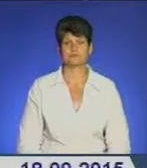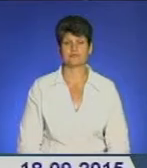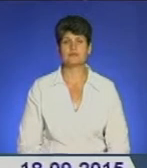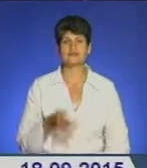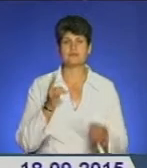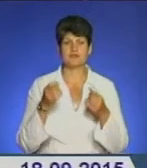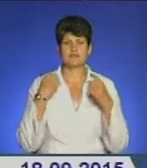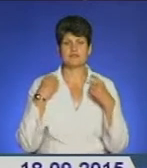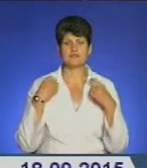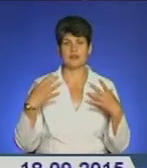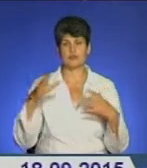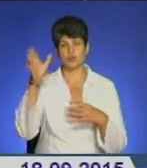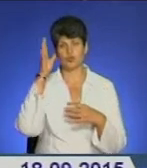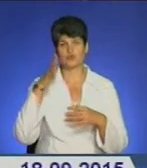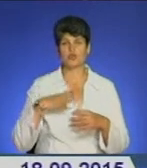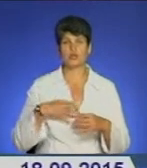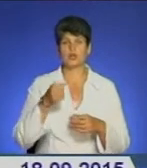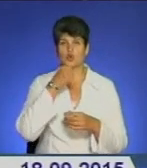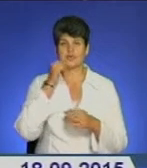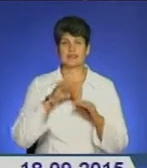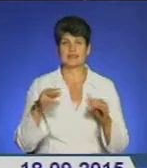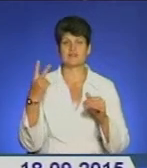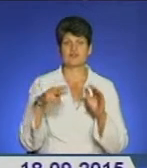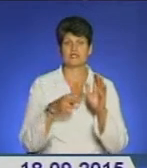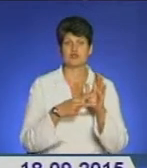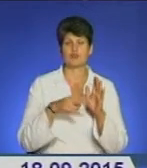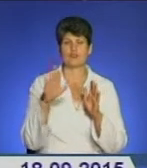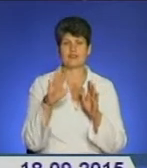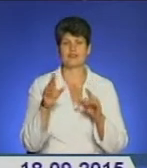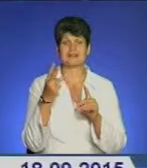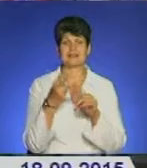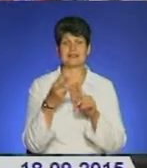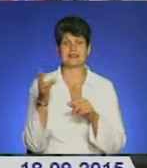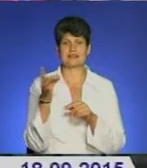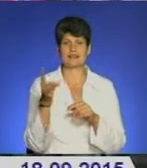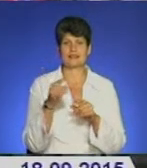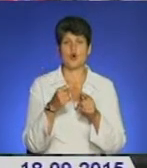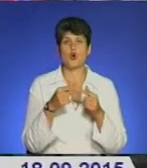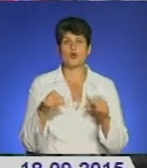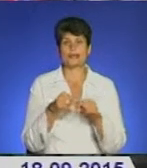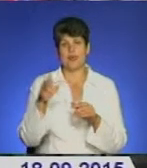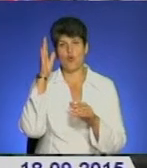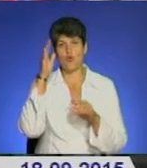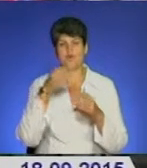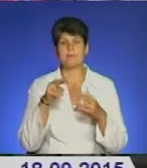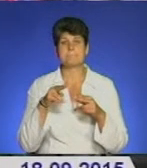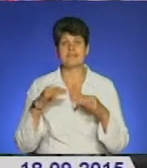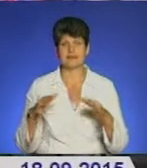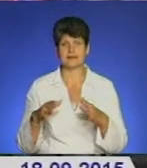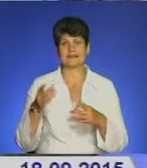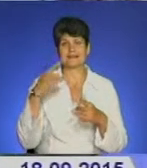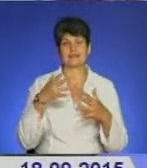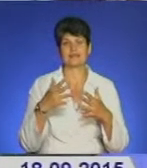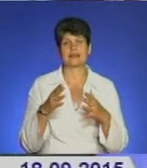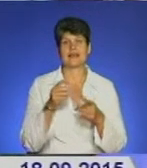Ставжнє свято науки чекає дорослих і дітей. 27 вересня у Тернополі втретє організують наукові пікніки. Інтерактивні експерименти